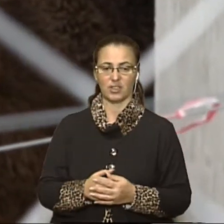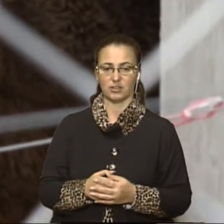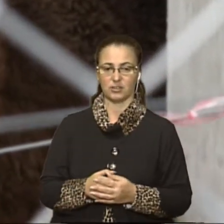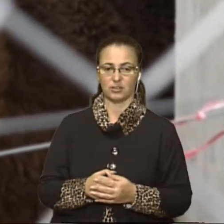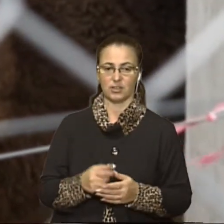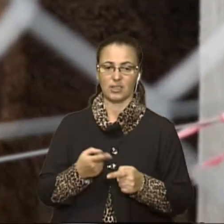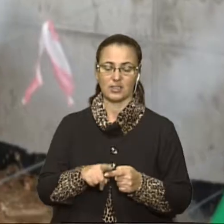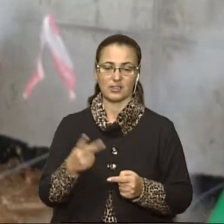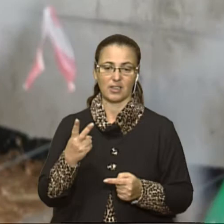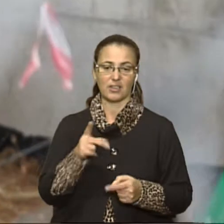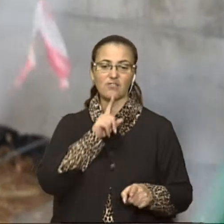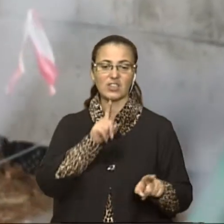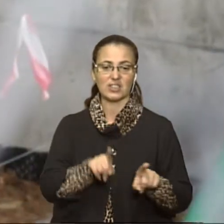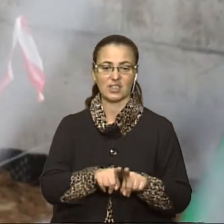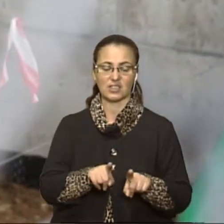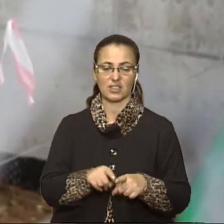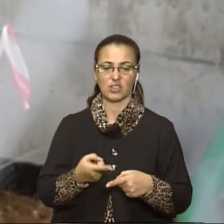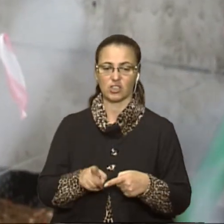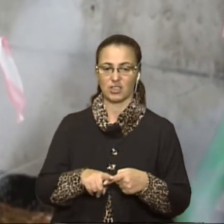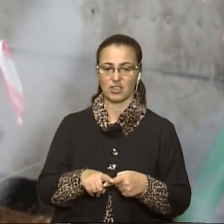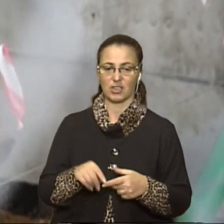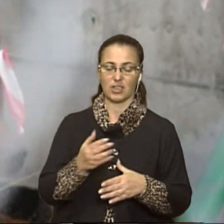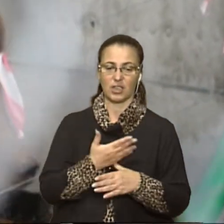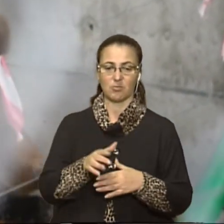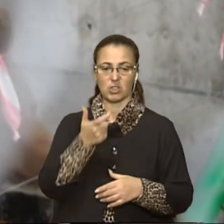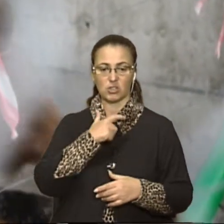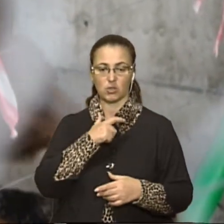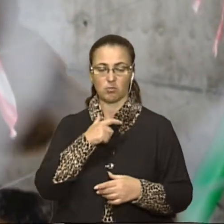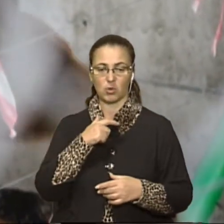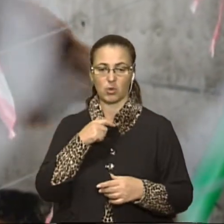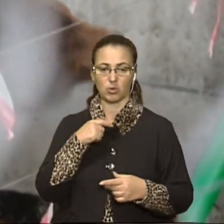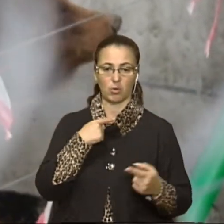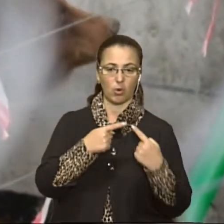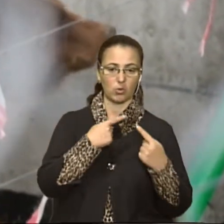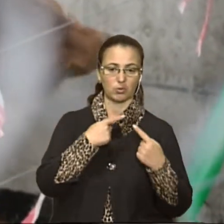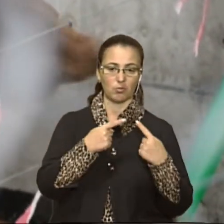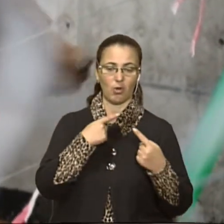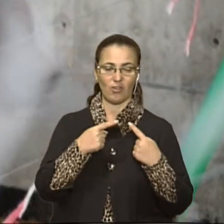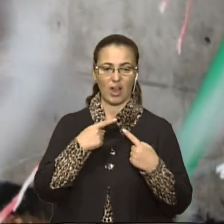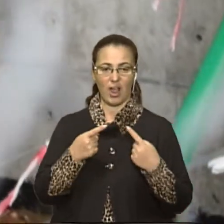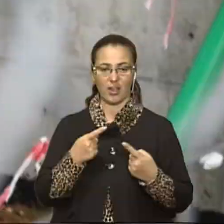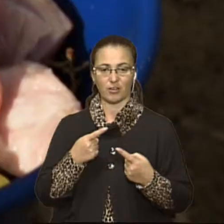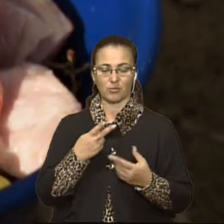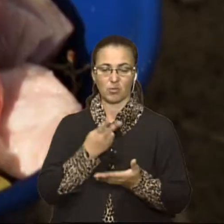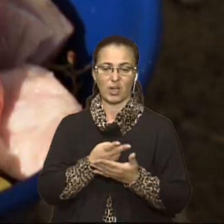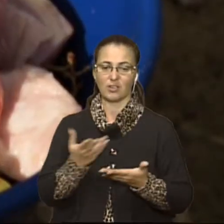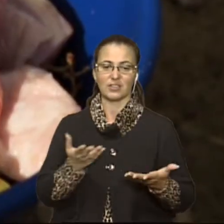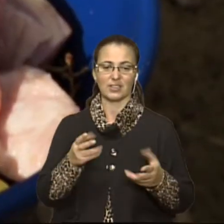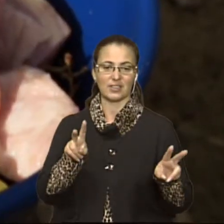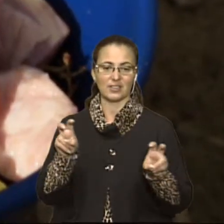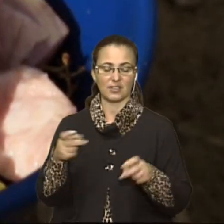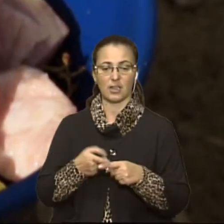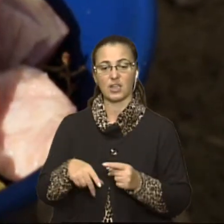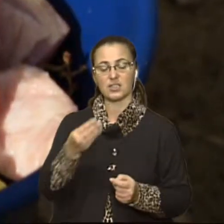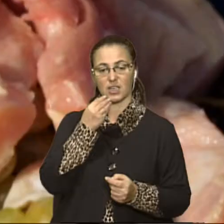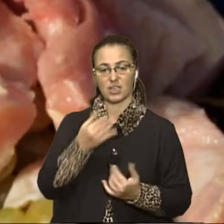це є дві сестрички, які між собою розмовляють і дають якісь певні знаки. А це їжа